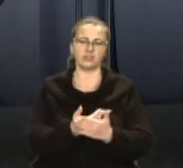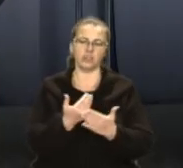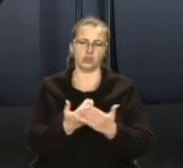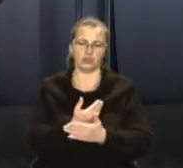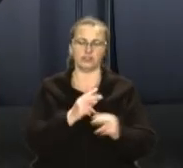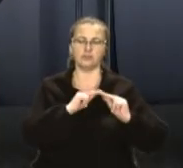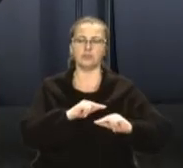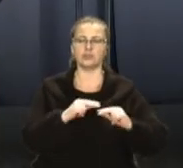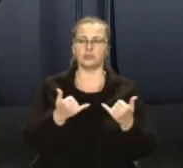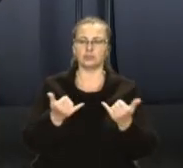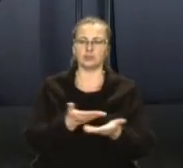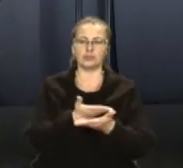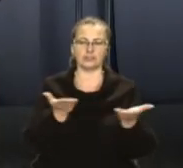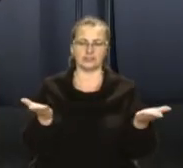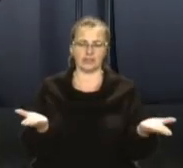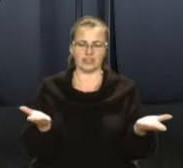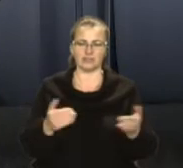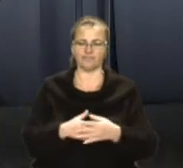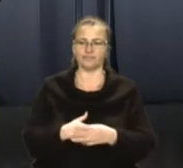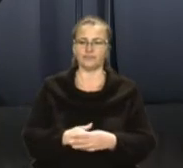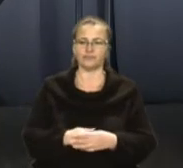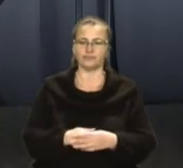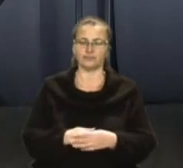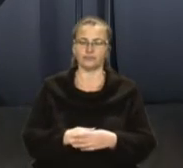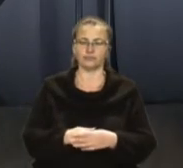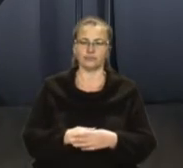перегляд!